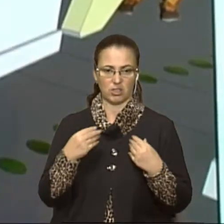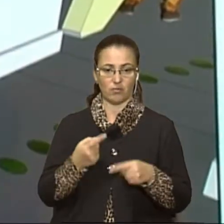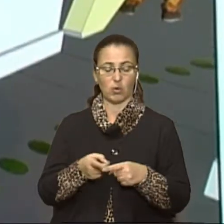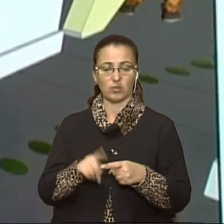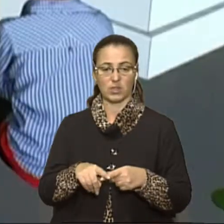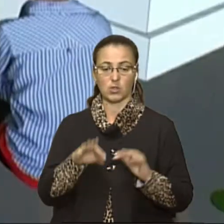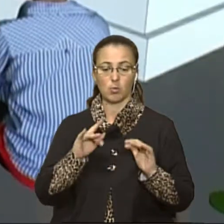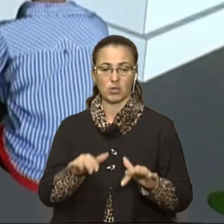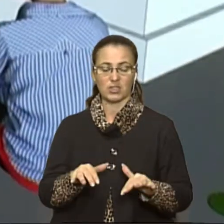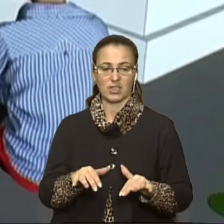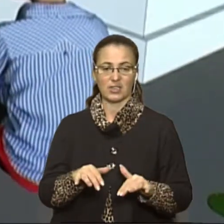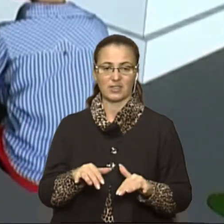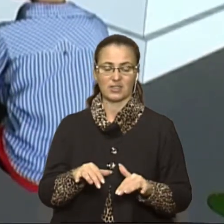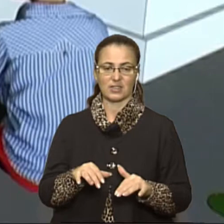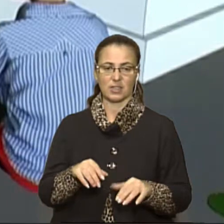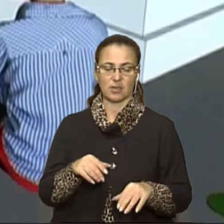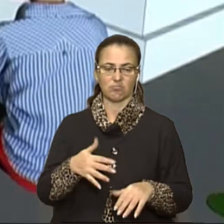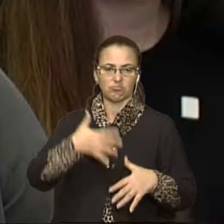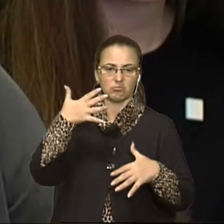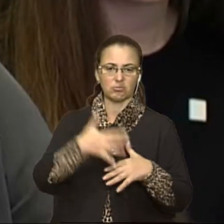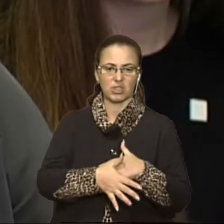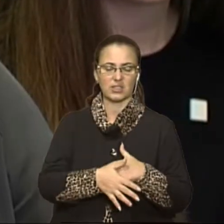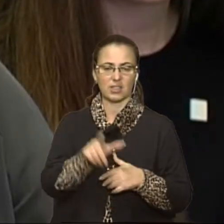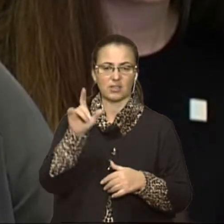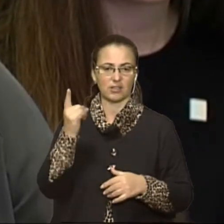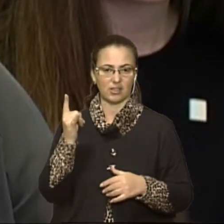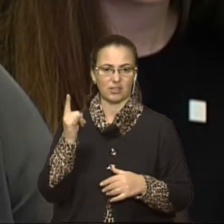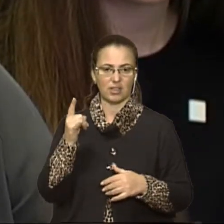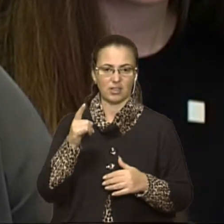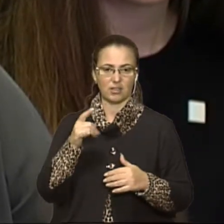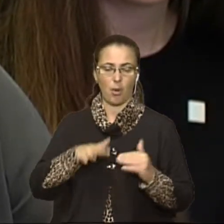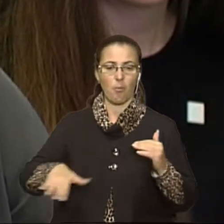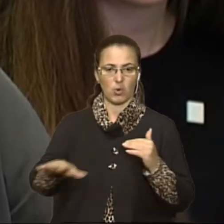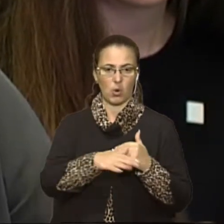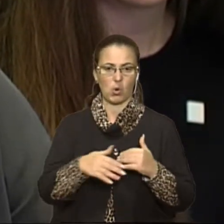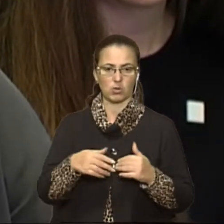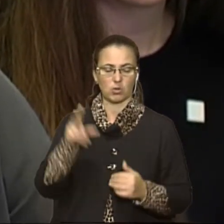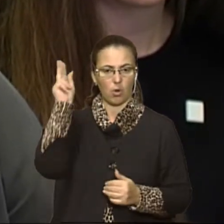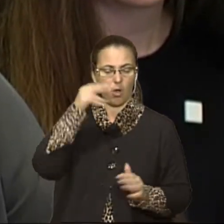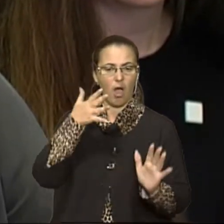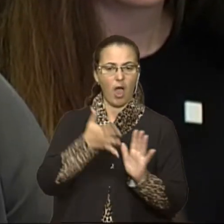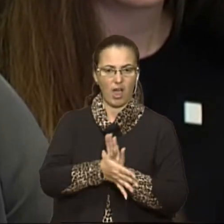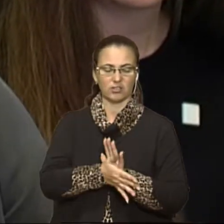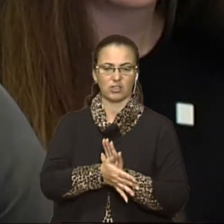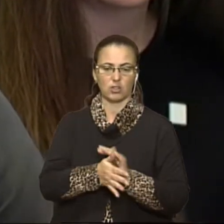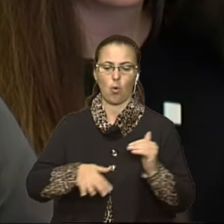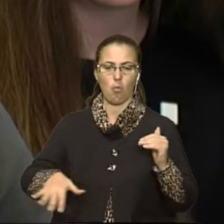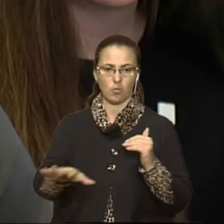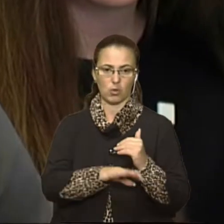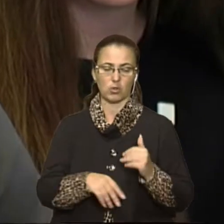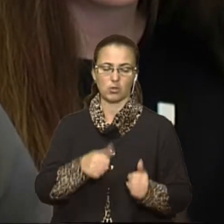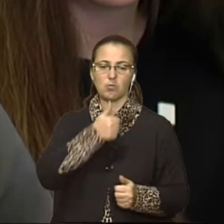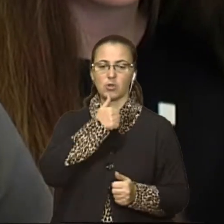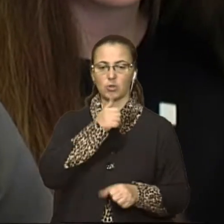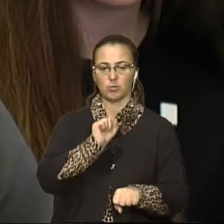пізнання самостійному дитини великого простору, освоювання міського простору як середовища свого існування, і спробуємо